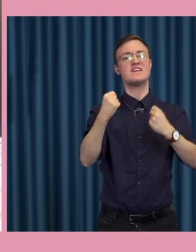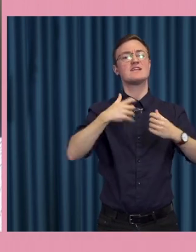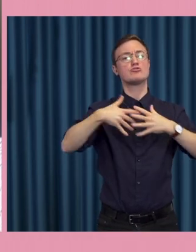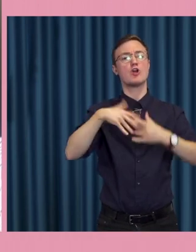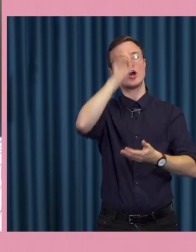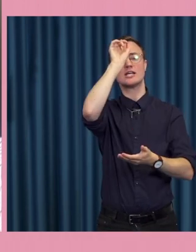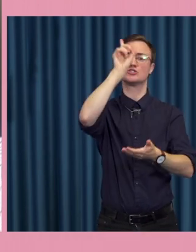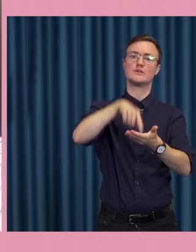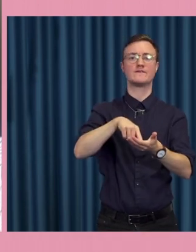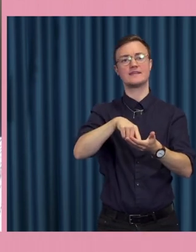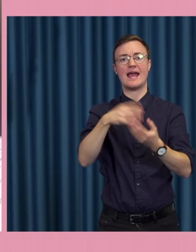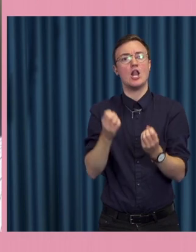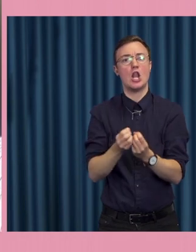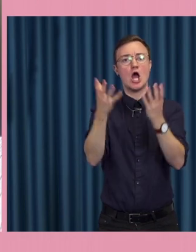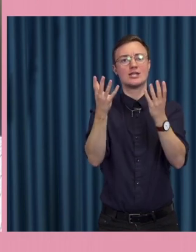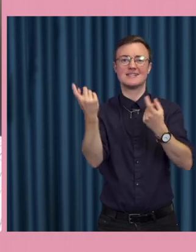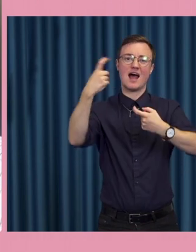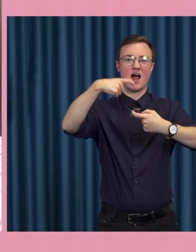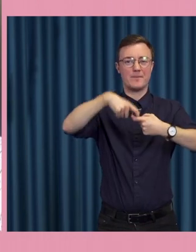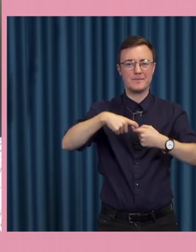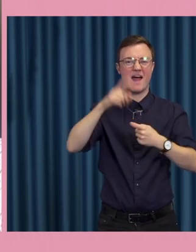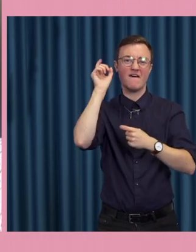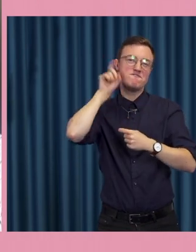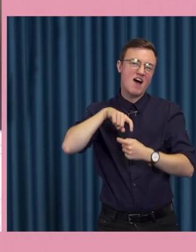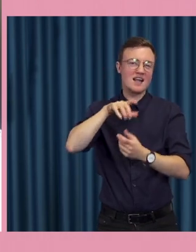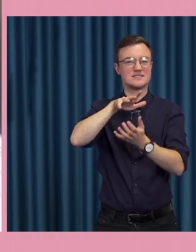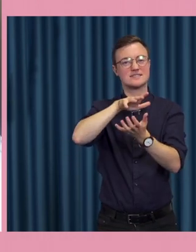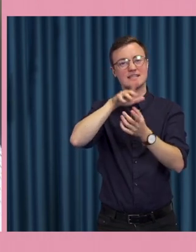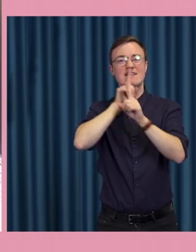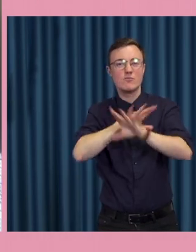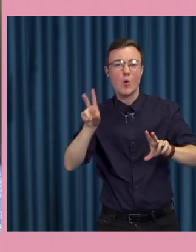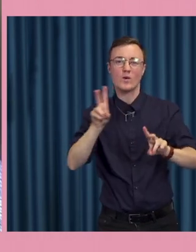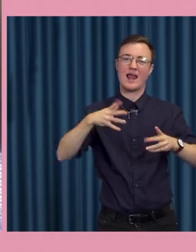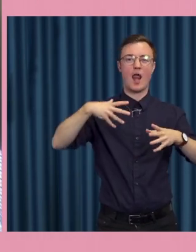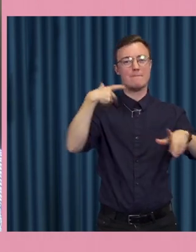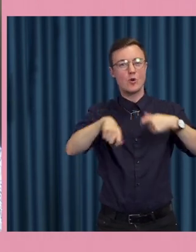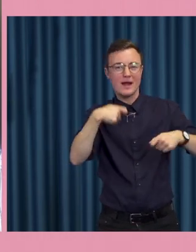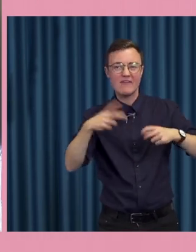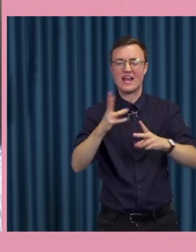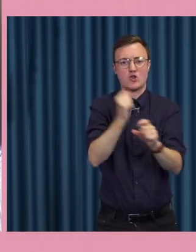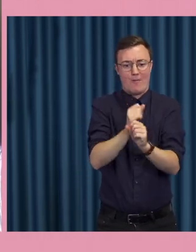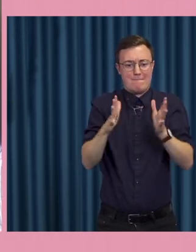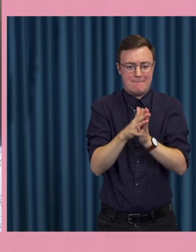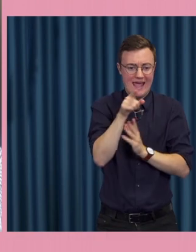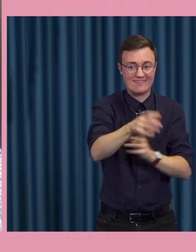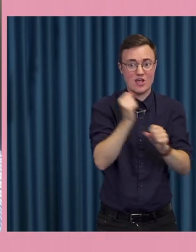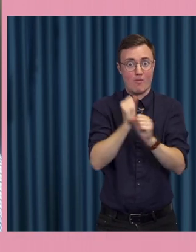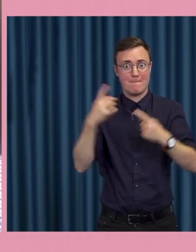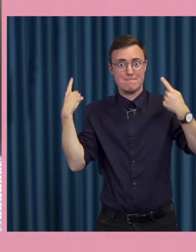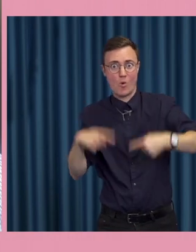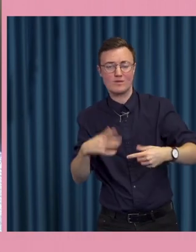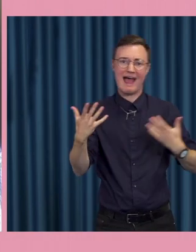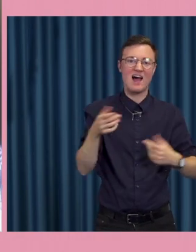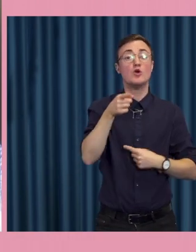runt just desinformation och propaganda eller jobba med eller mot det eller hur vi nu tänker att vi ska jobba med det du har varit inne lite på